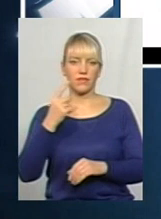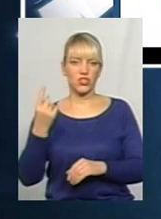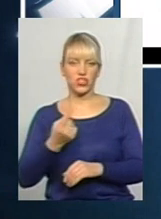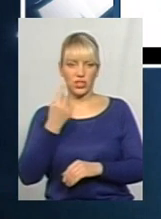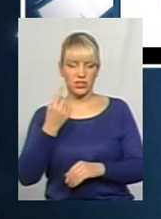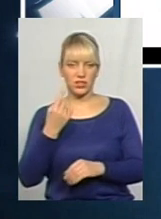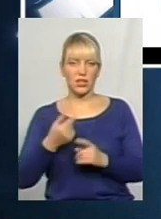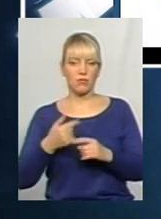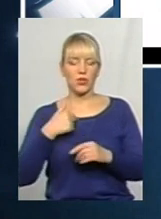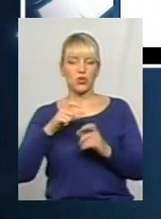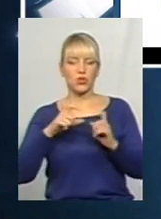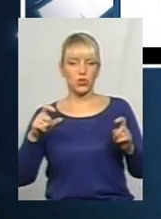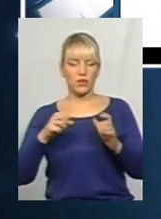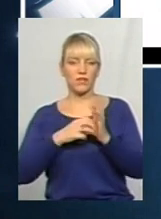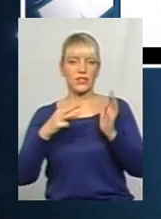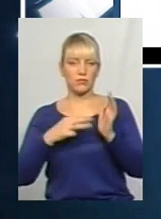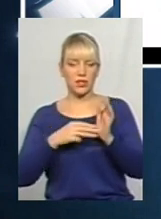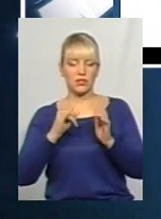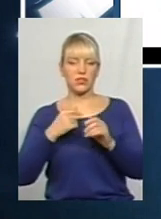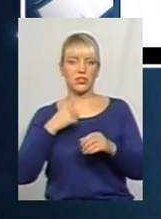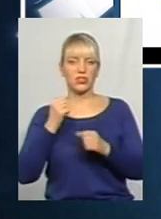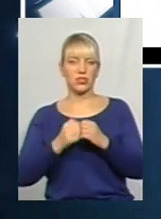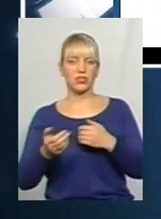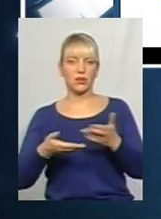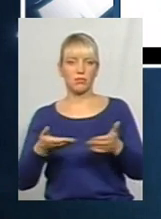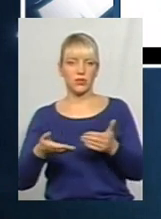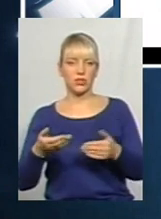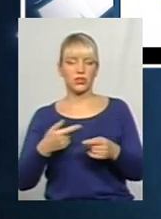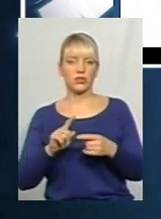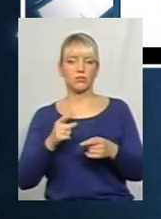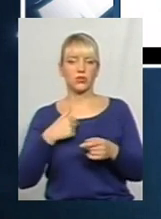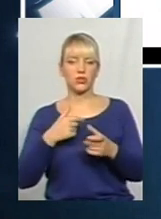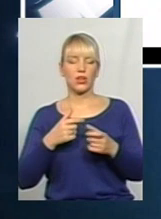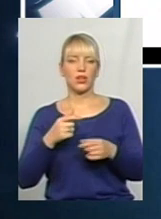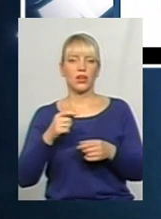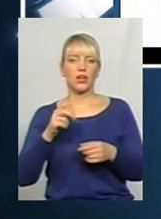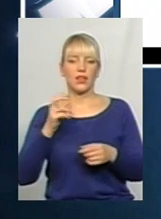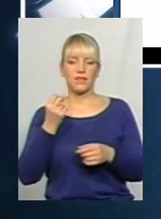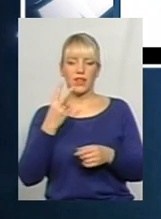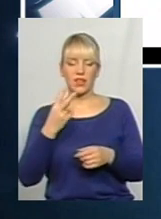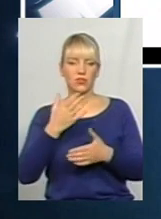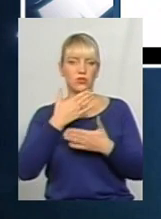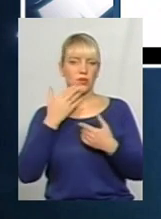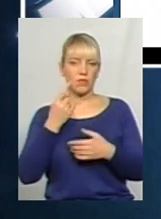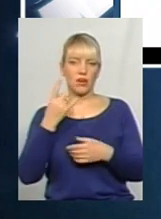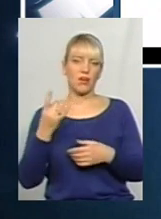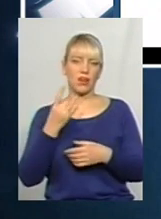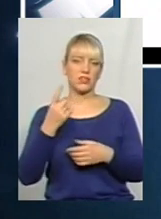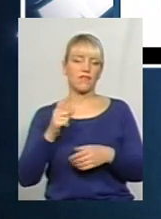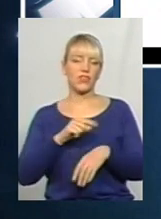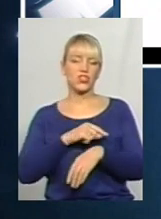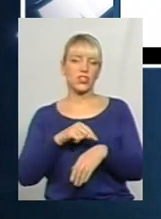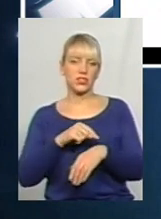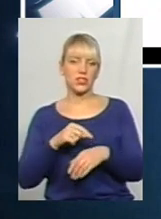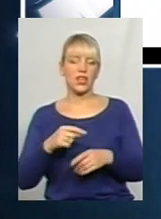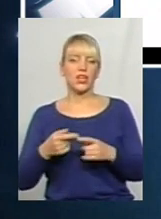з 18-го і час походить пішки. Тому що ми купляємо проїзний на 12-й, а його або немає, а він раз в час йде. На